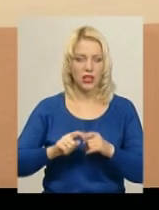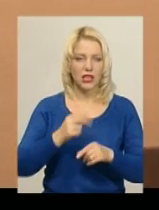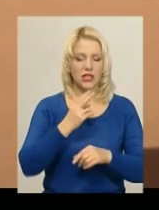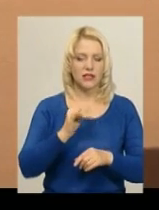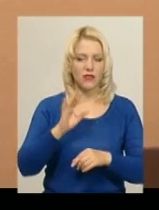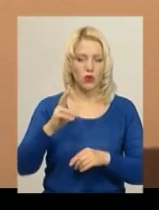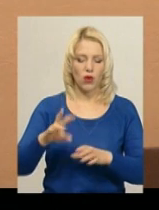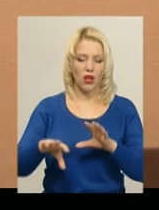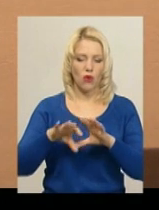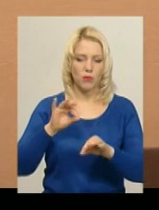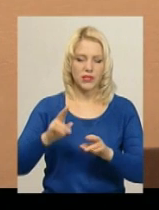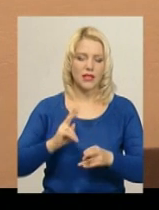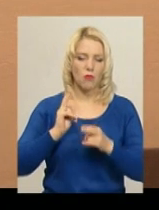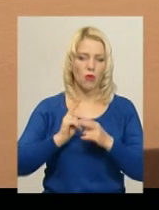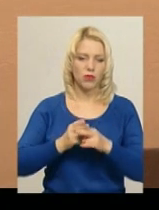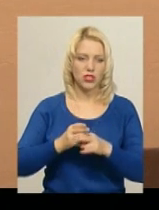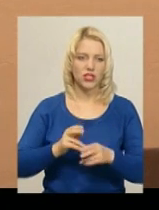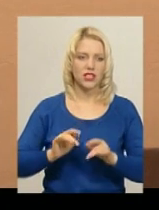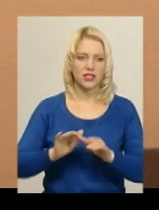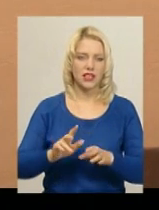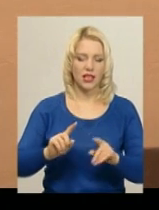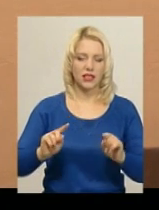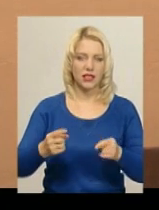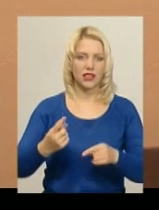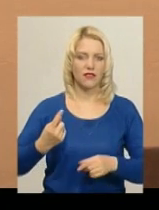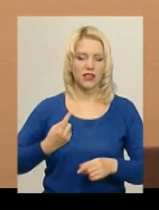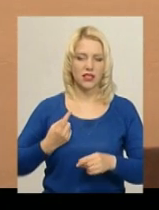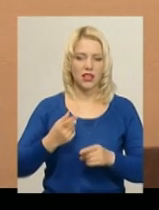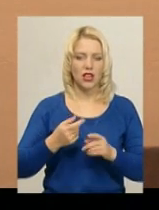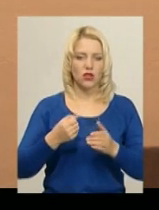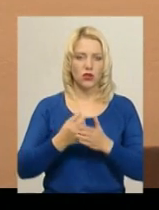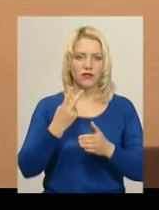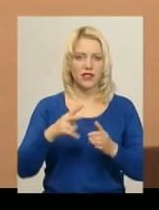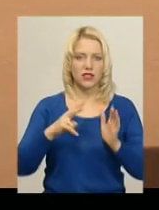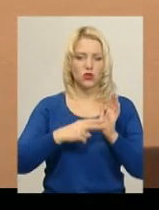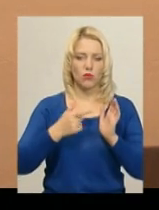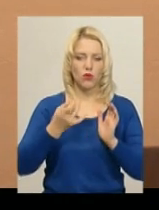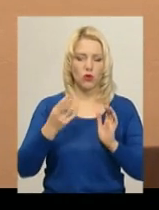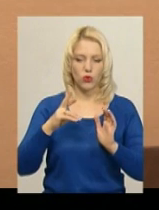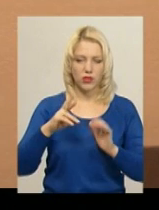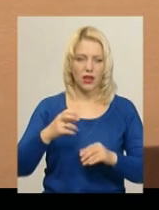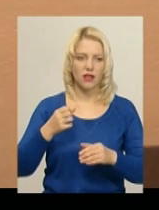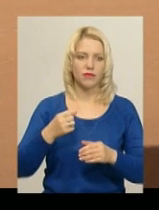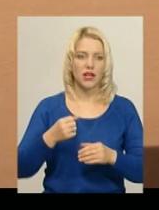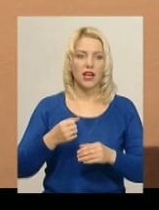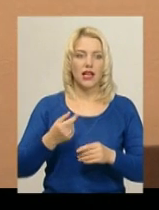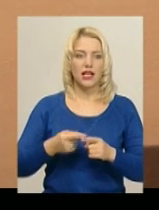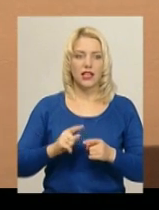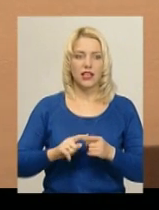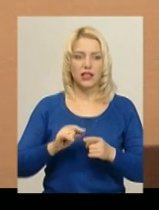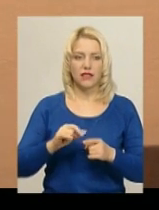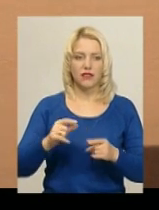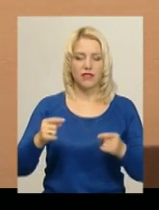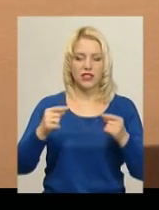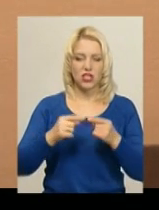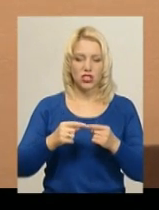Петровича з обіжний захід у вигляді тримання під вартою на срок по 27 грудня 2018 року включено. Визначити заставу у розміну